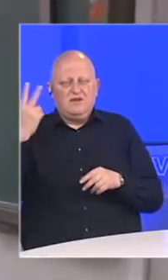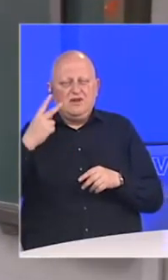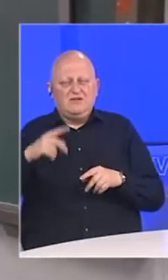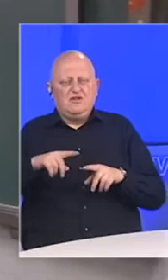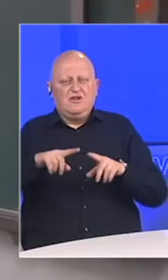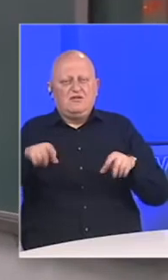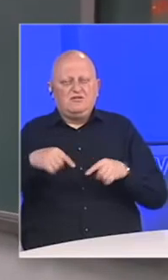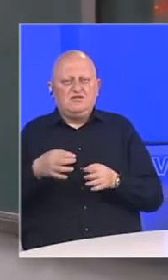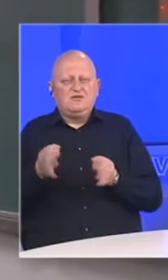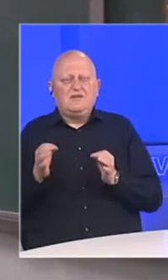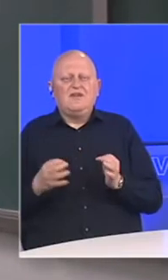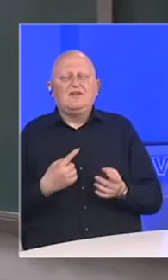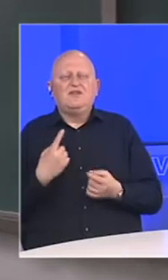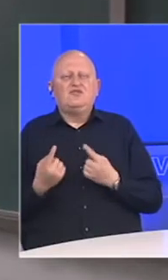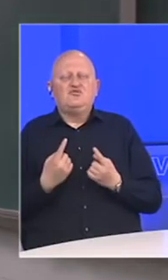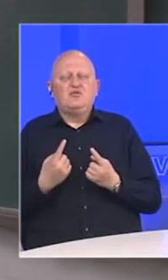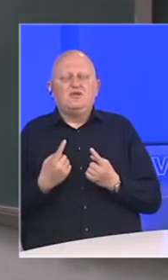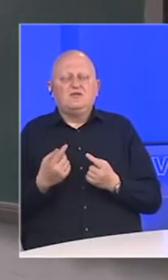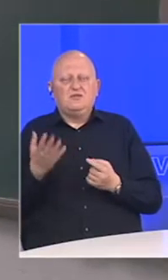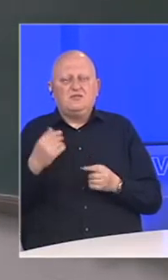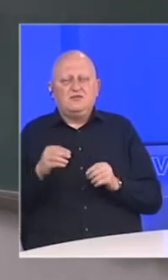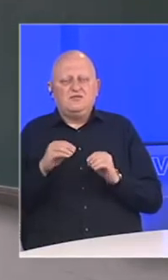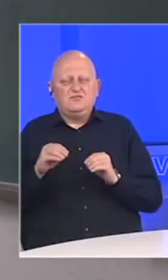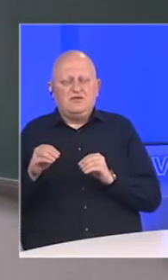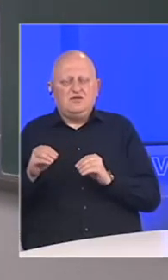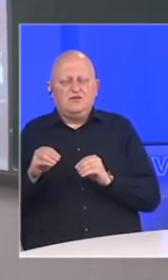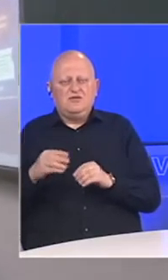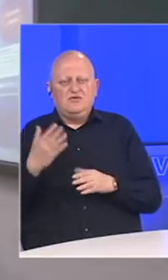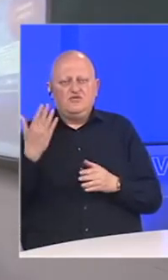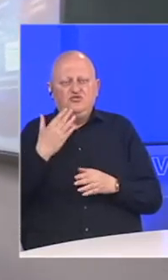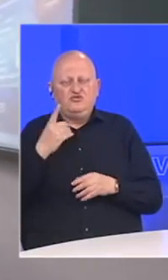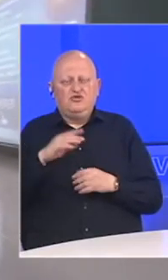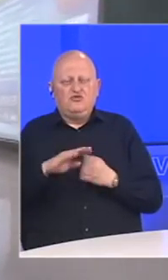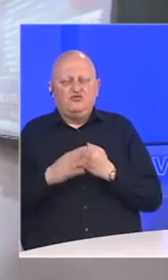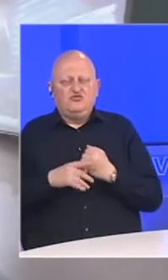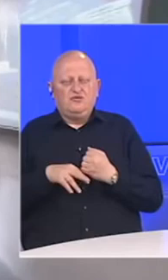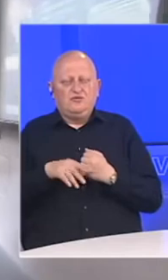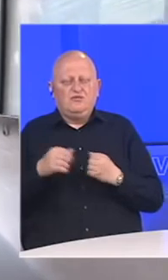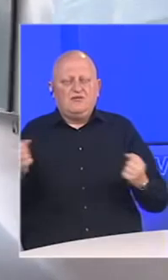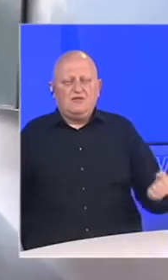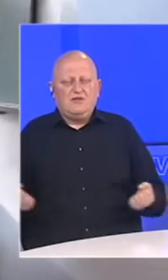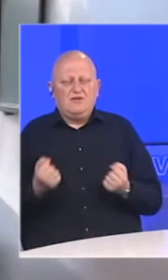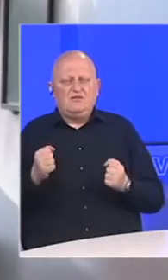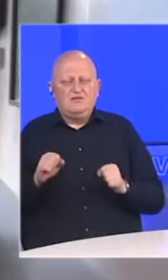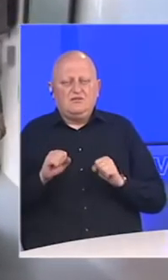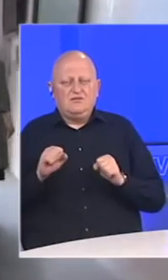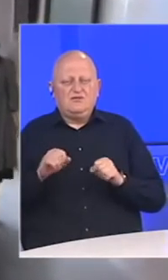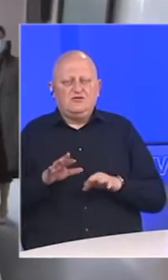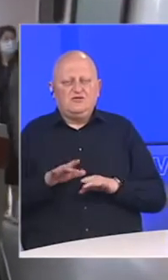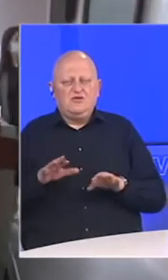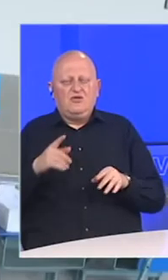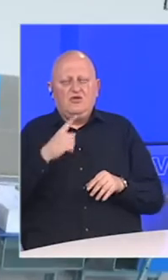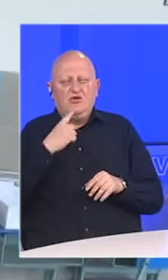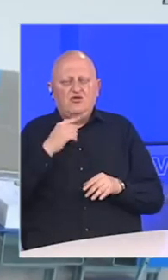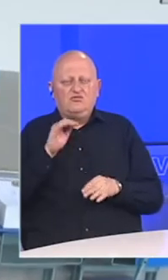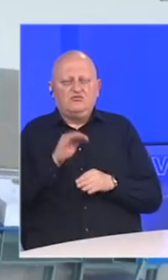učionica za vanredne situacije. Prije održavanja nastave, učitelji i učenici izveli su vježbu za sprečavanje epidemije, u